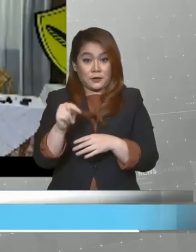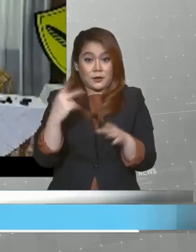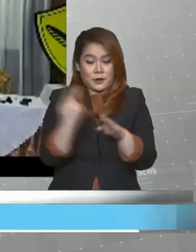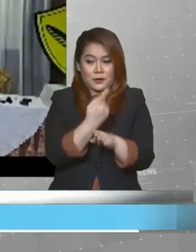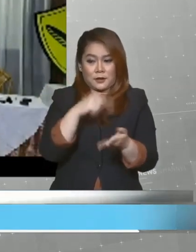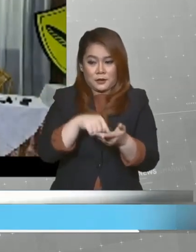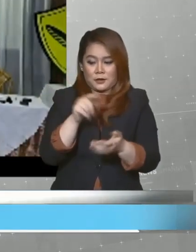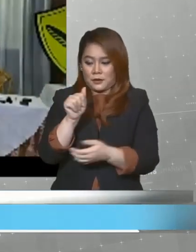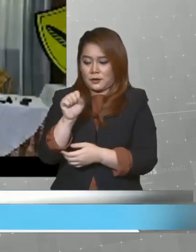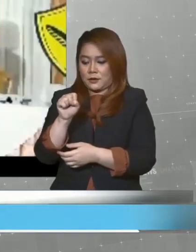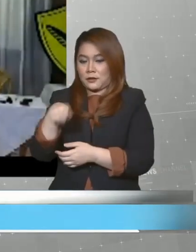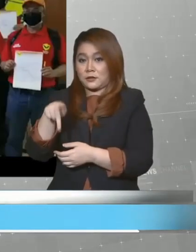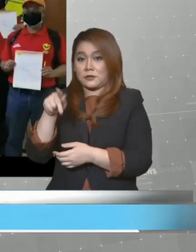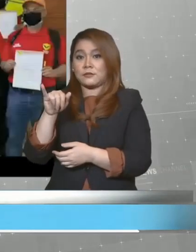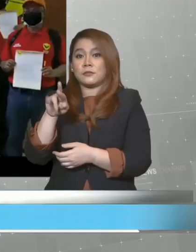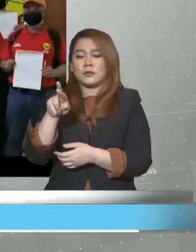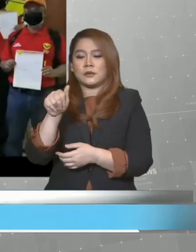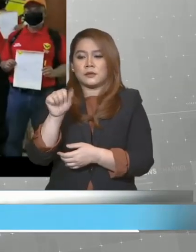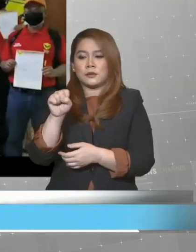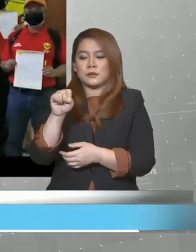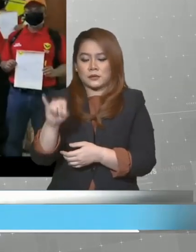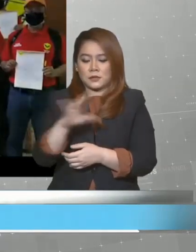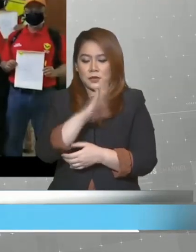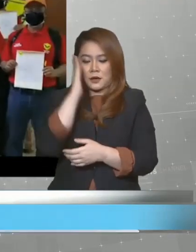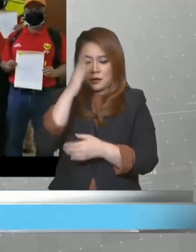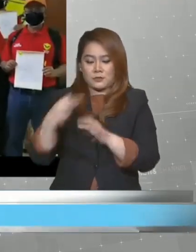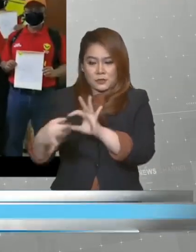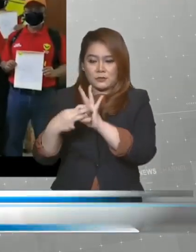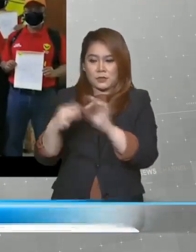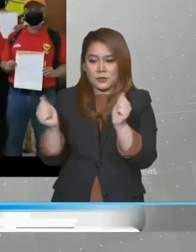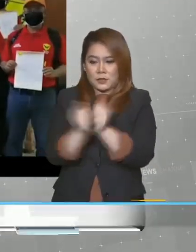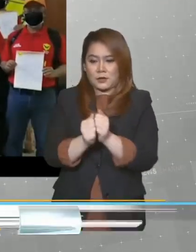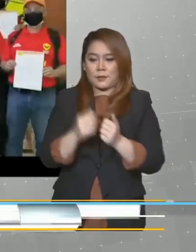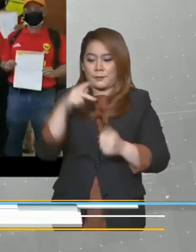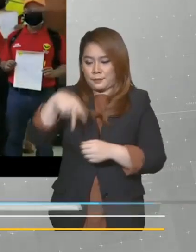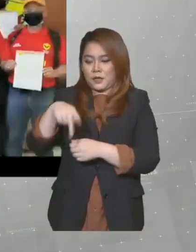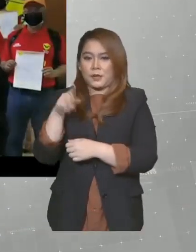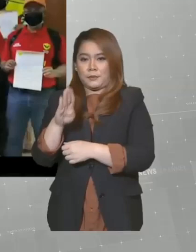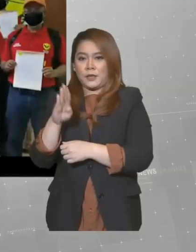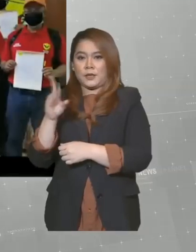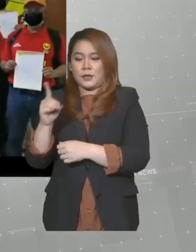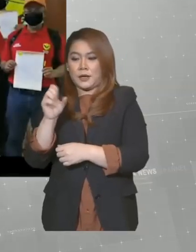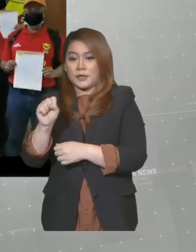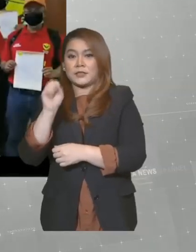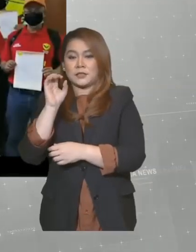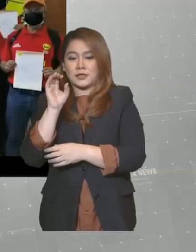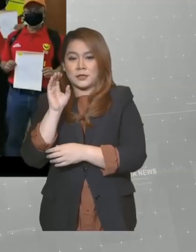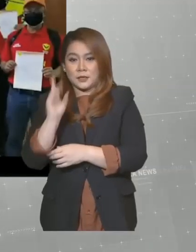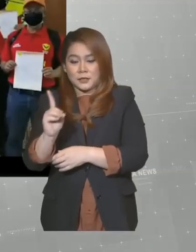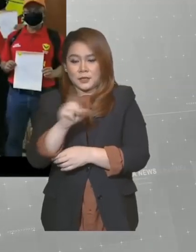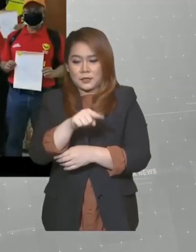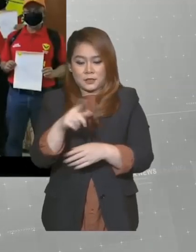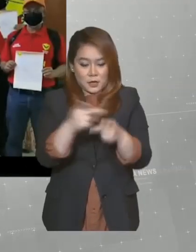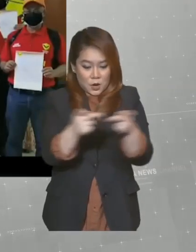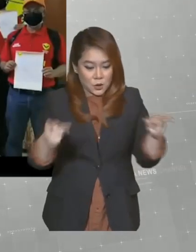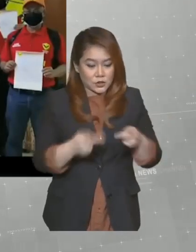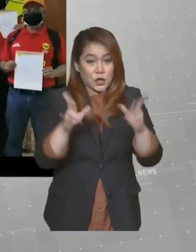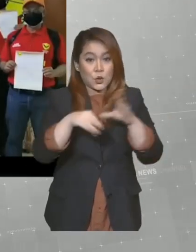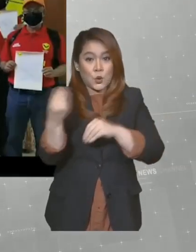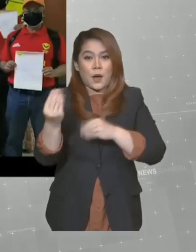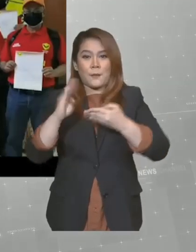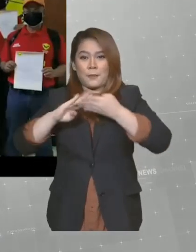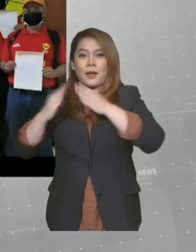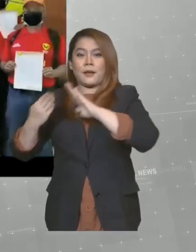aspirasi akan bekerjasama dengan Parti Bansa Dayak Sarawak Baru, PBDSB, terutamanya di kawasan luar